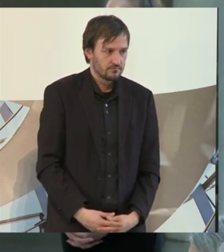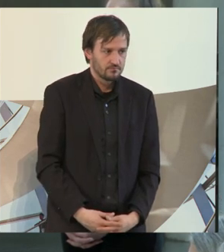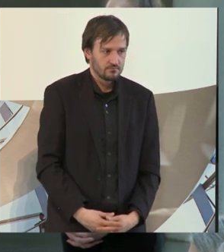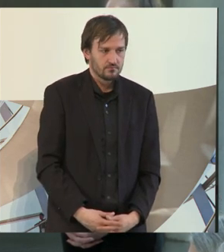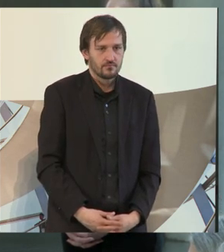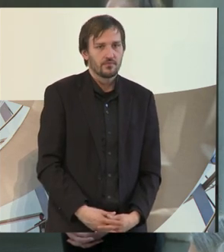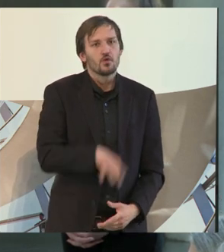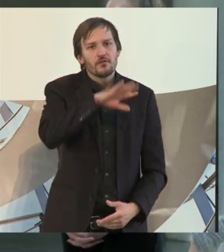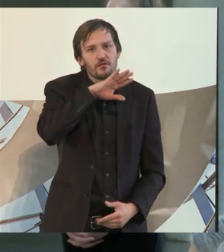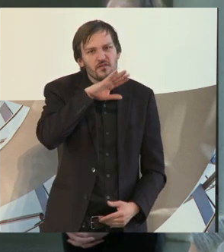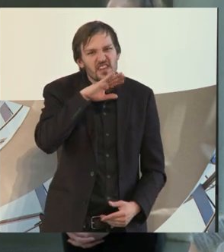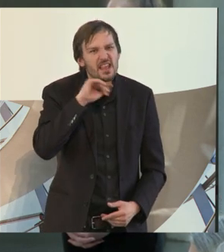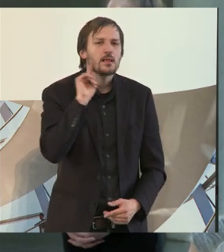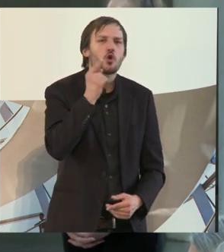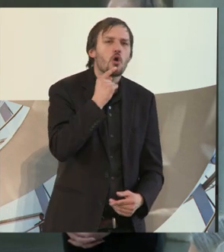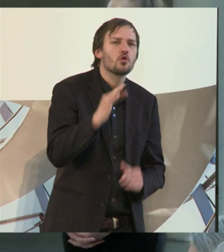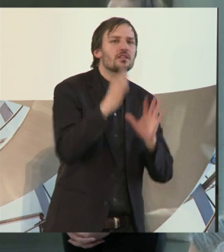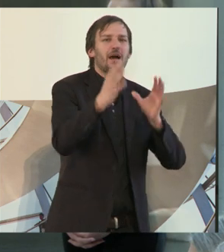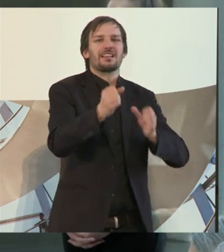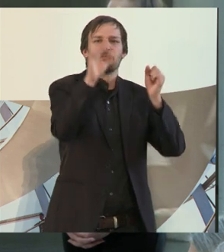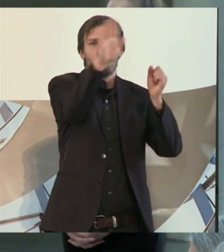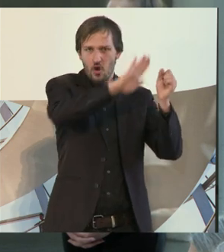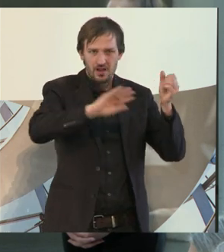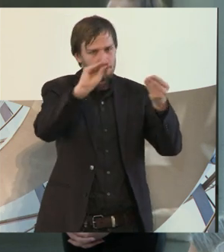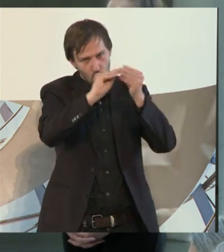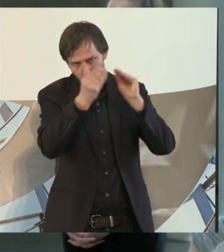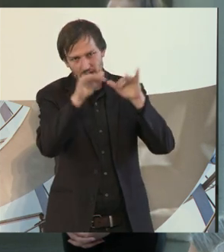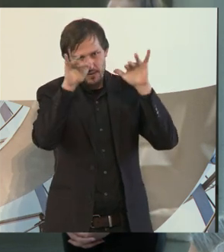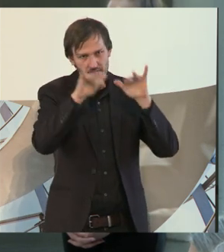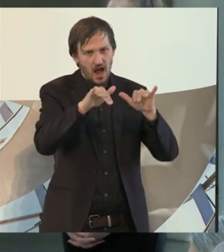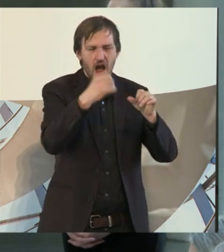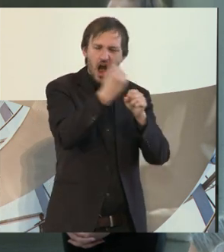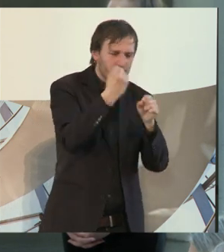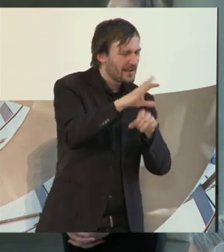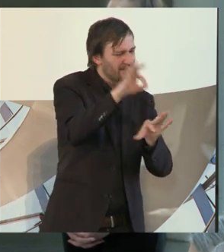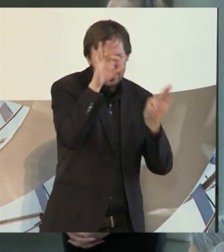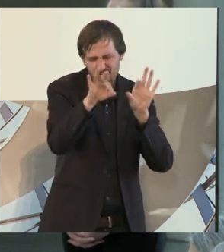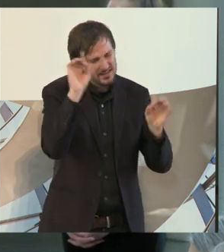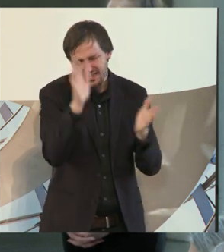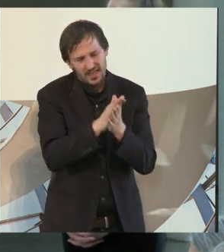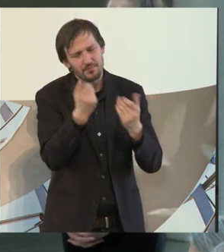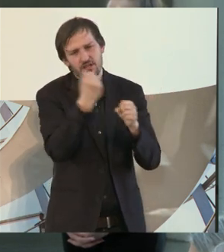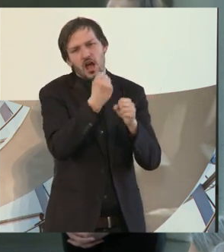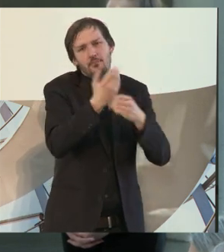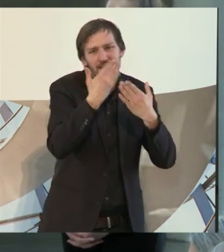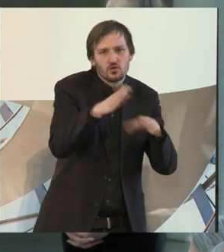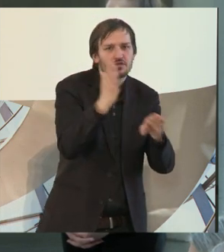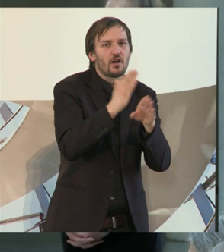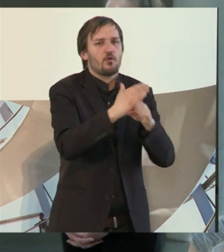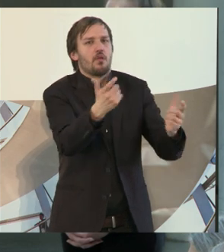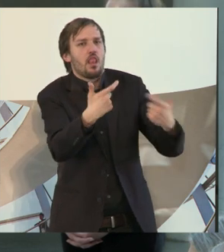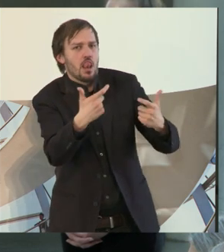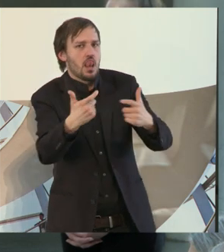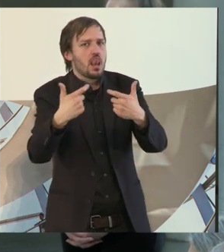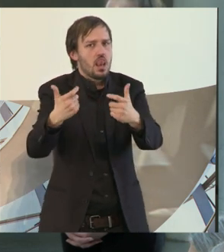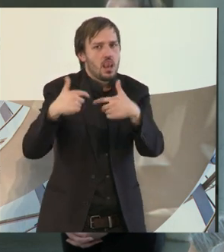Viele Gehörlose in Brandenburg haben eben die Probleme in Arbeit zu kommen, weil es eben immer noch Barrieren gibt und